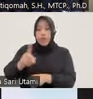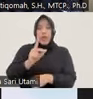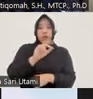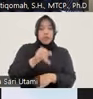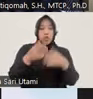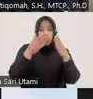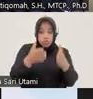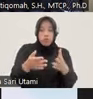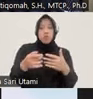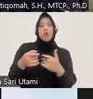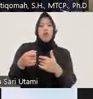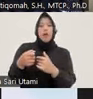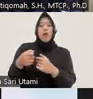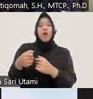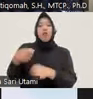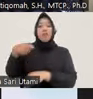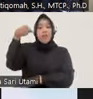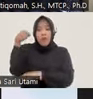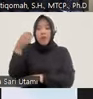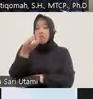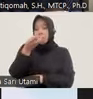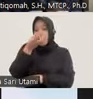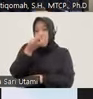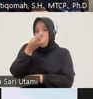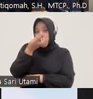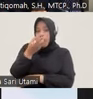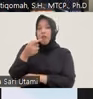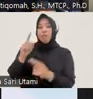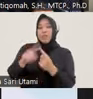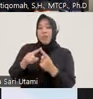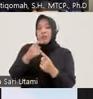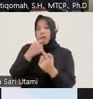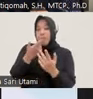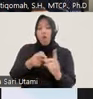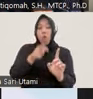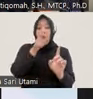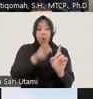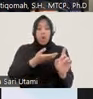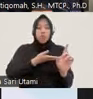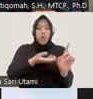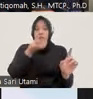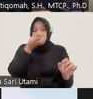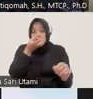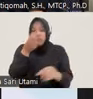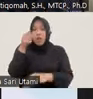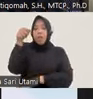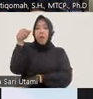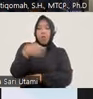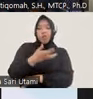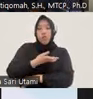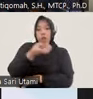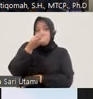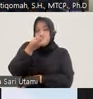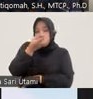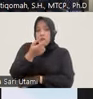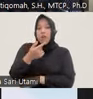narkotika ada syaratnya dan ada ketentuannya yang pertama adalah pecandu narkoba pelaku adalah pecandu narkoba dan korban